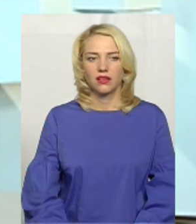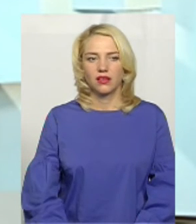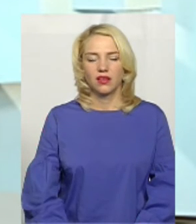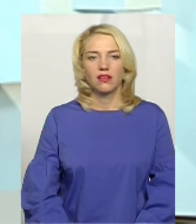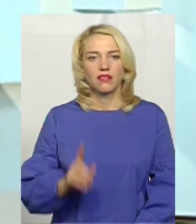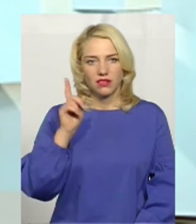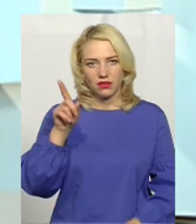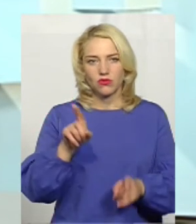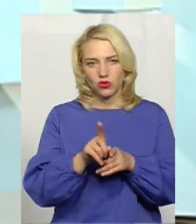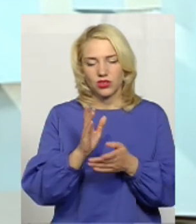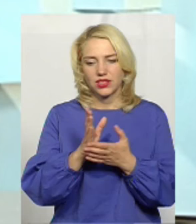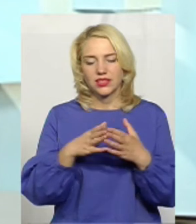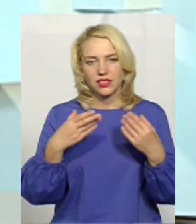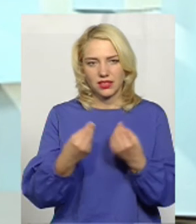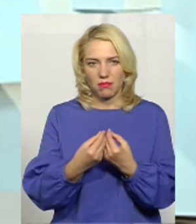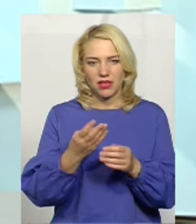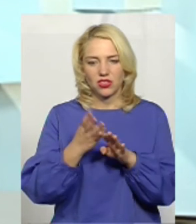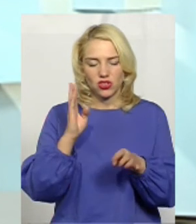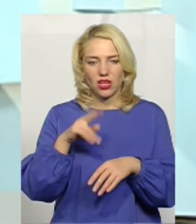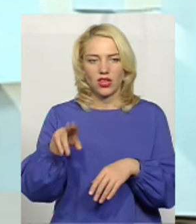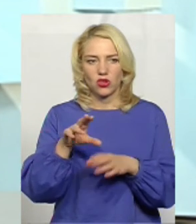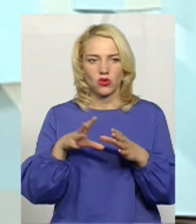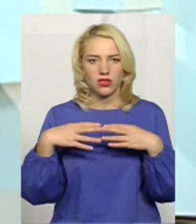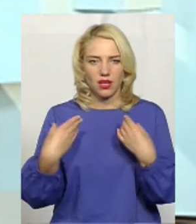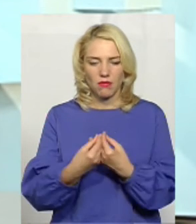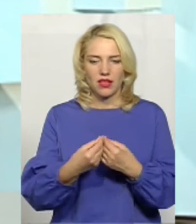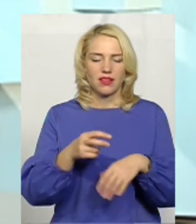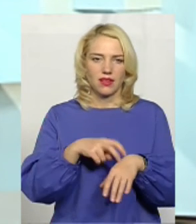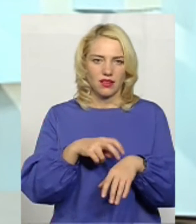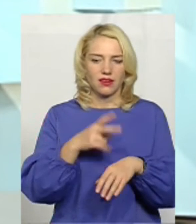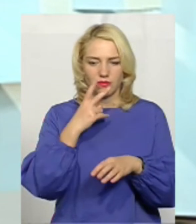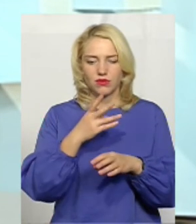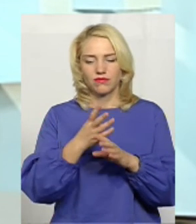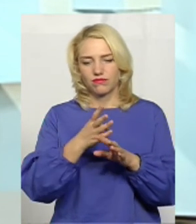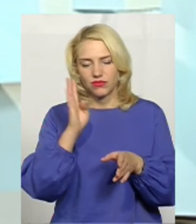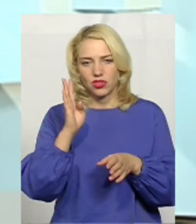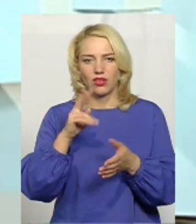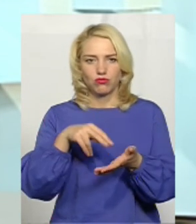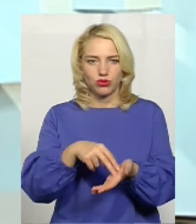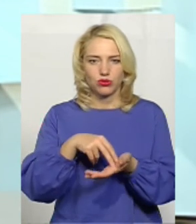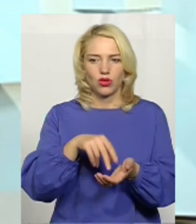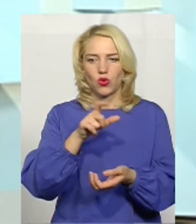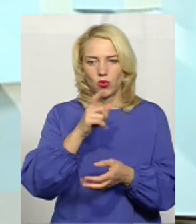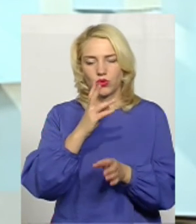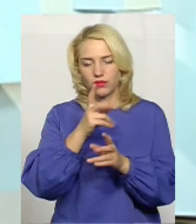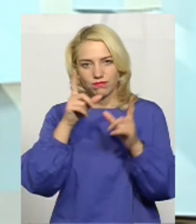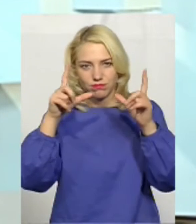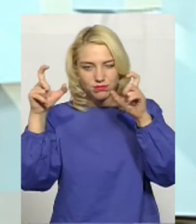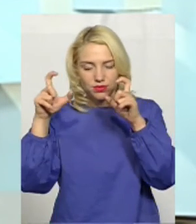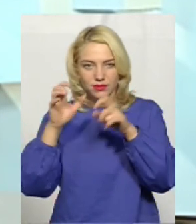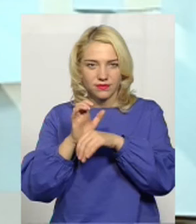що так, там є черги до сімейних лікарів, і колись навіть фотографію висвала, що стоять до сімейного лікаря, величезна черга,